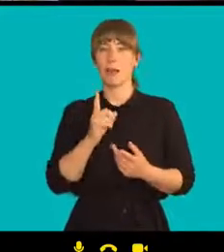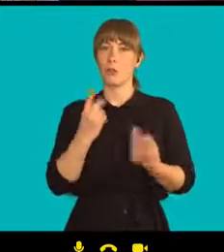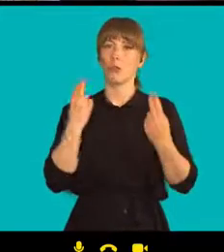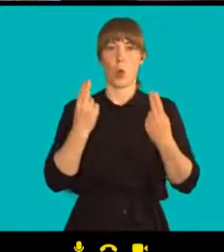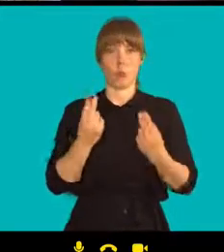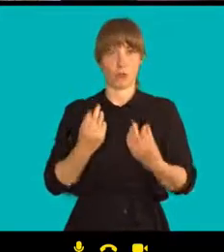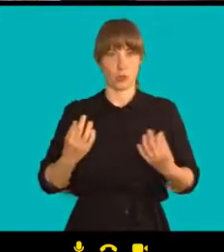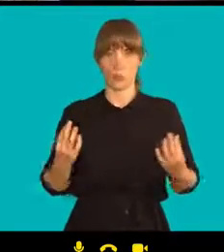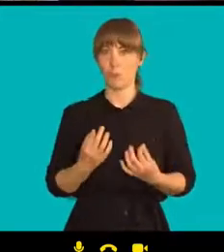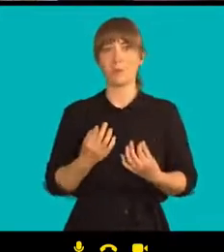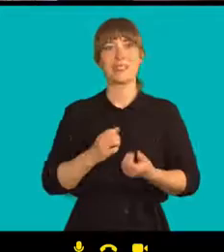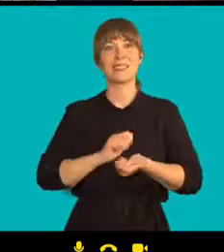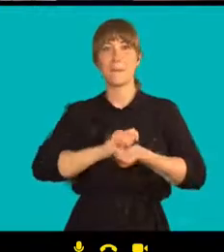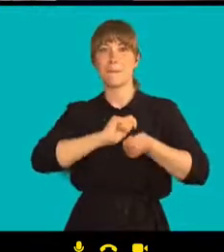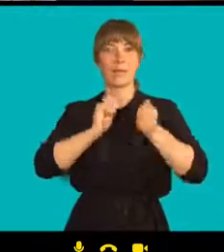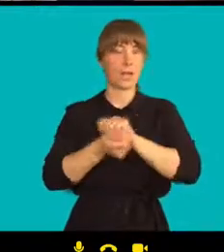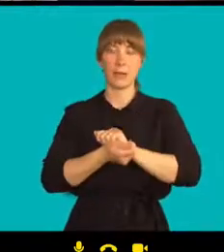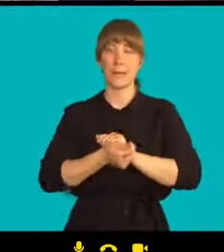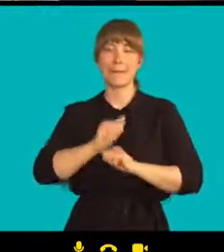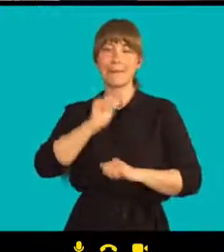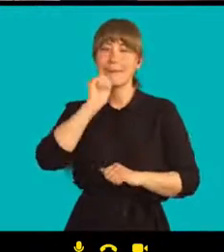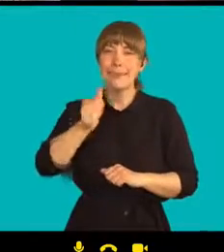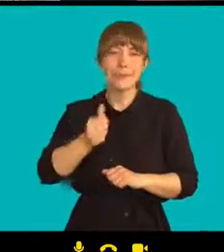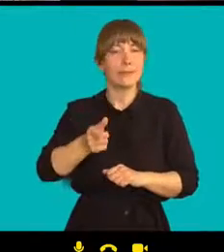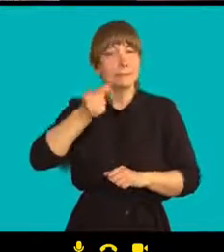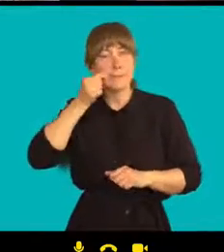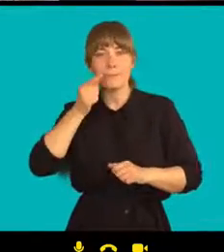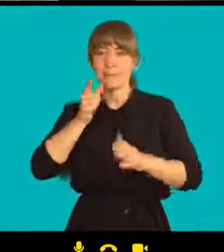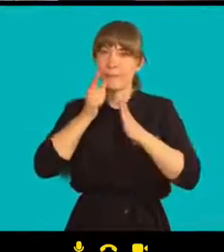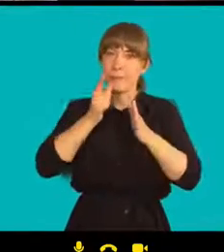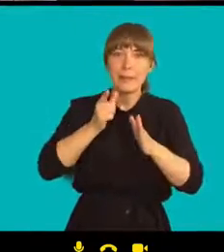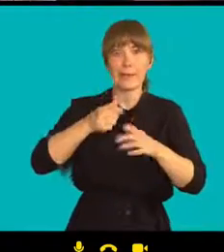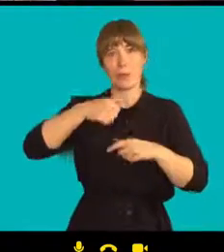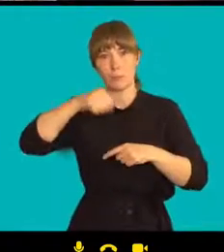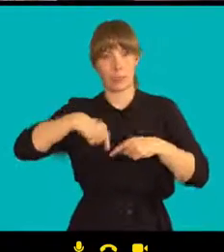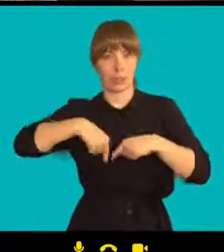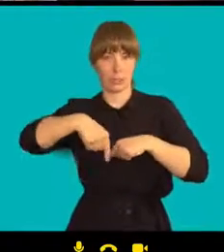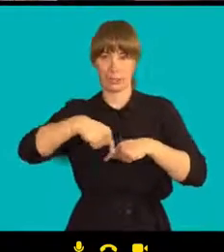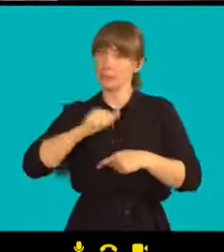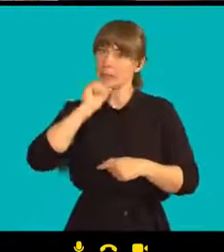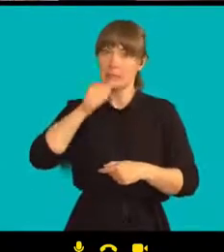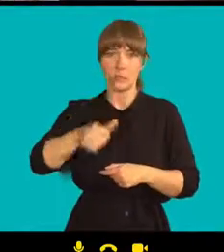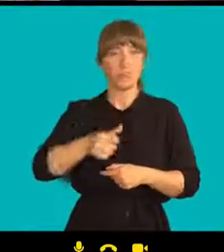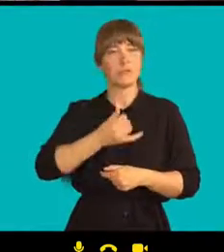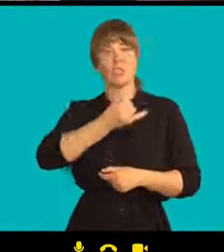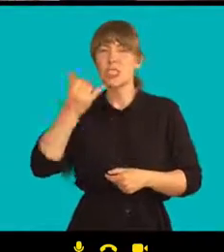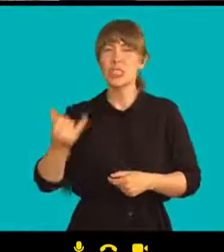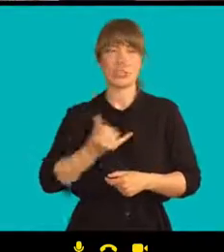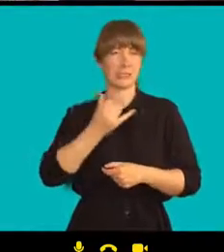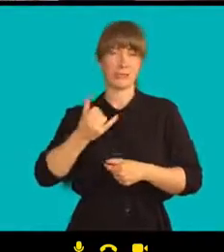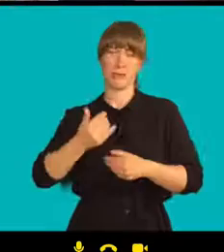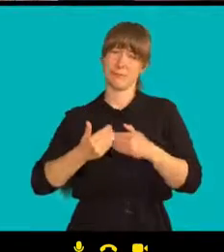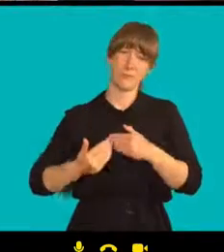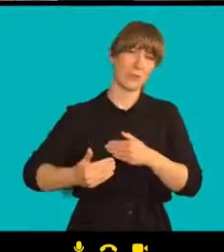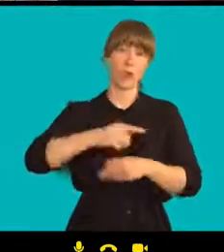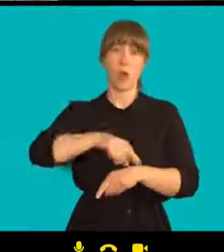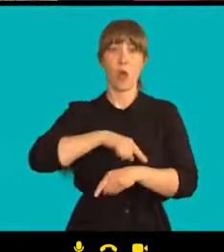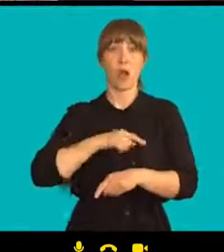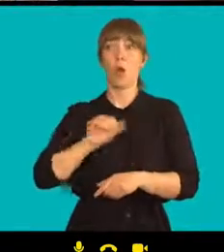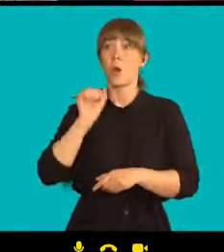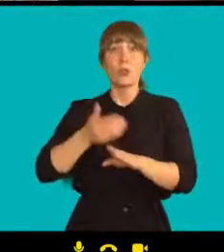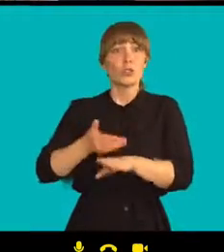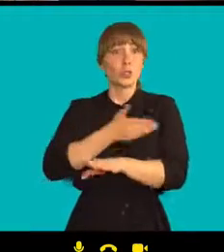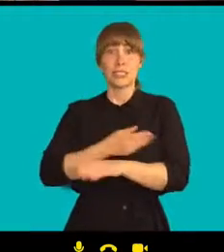ta změna nepřichází v řádu týdnů, měsíců, ale to, co jsme od srpna viděli v Bělorusku je,